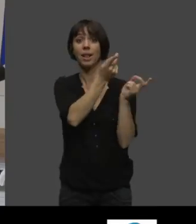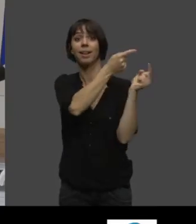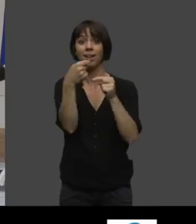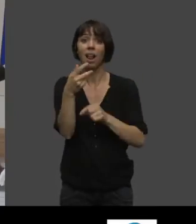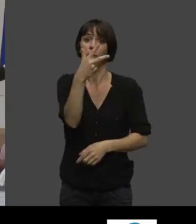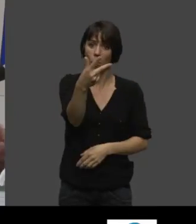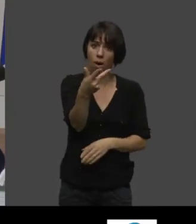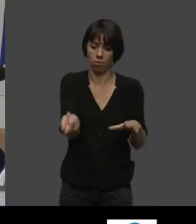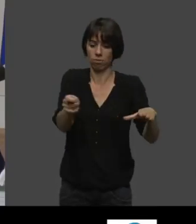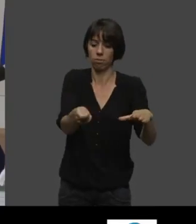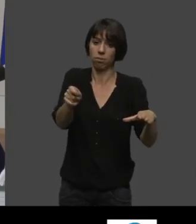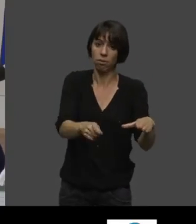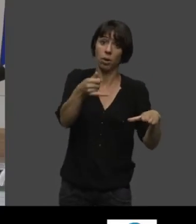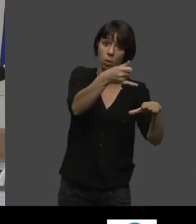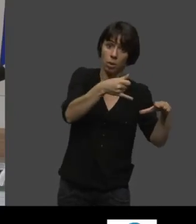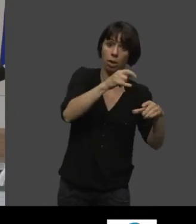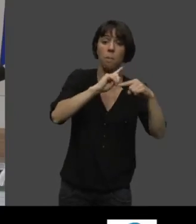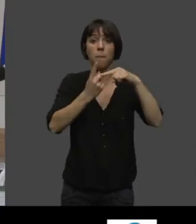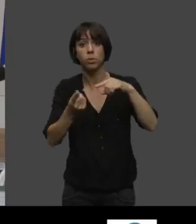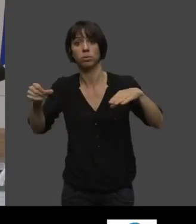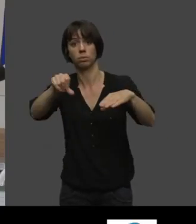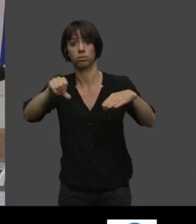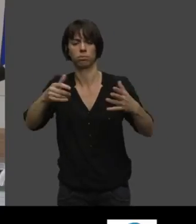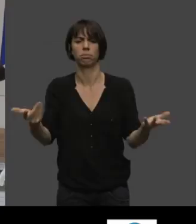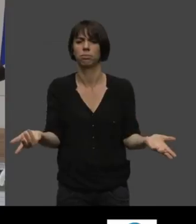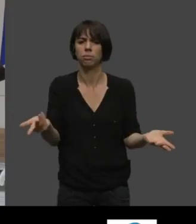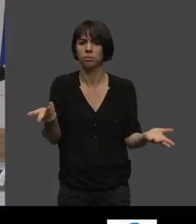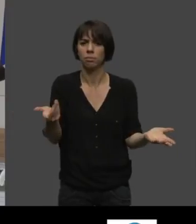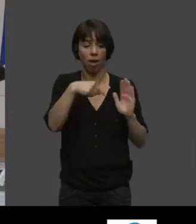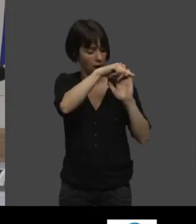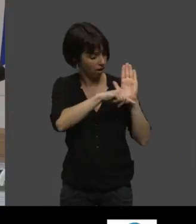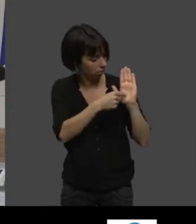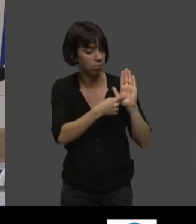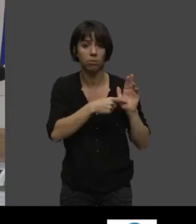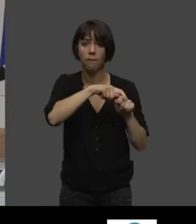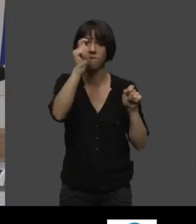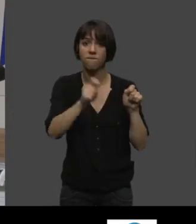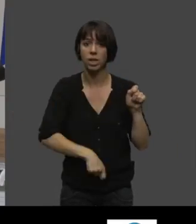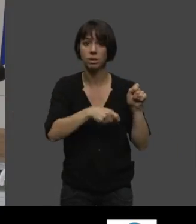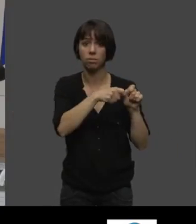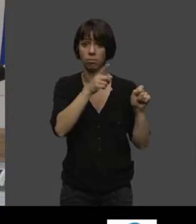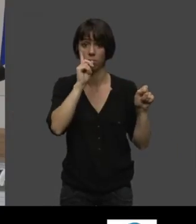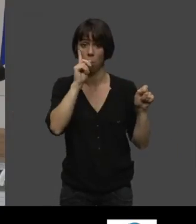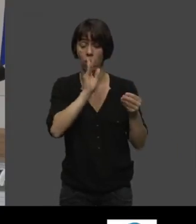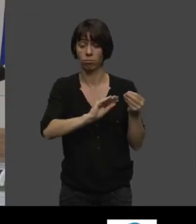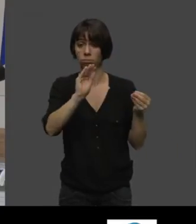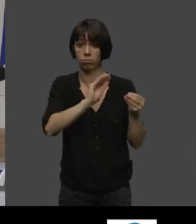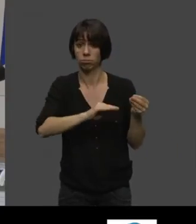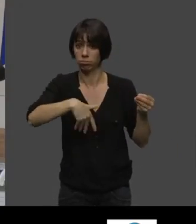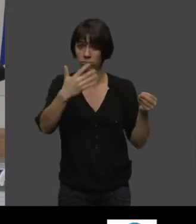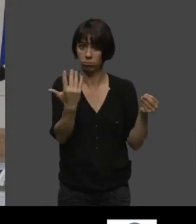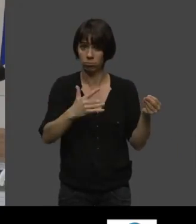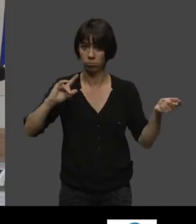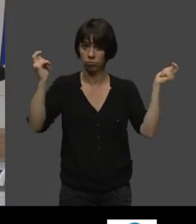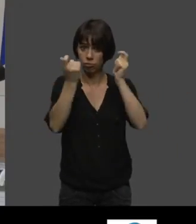c comme ça. Donc, on s'habitue à tout. Donc, quand on fixe son intérêt sur un sujet comme celui-là, on s